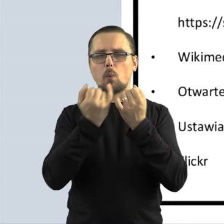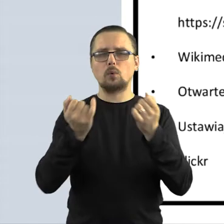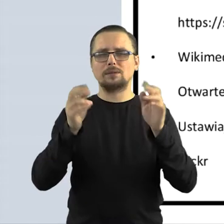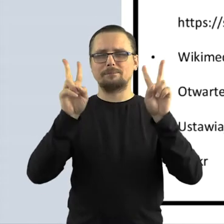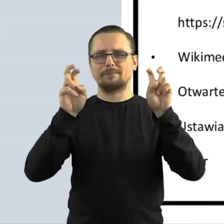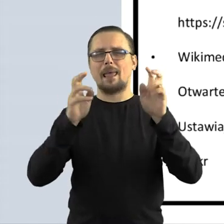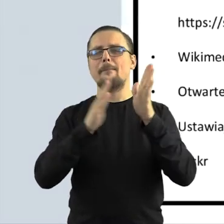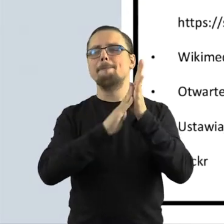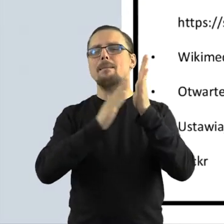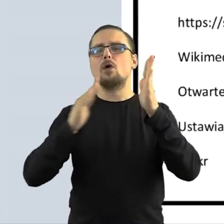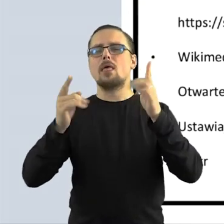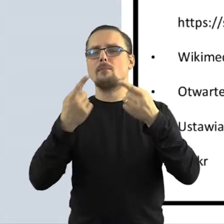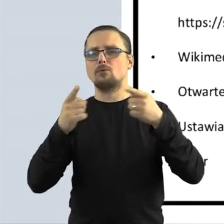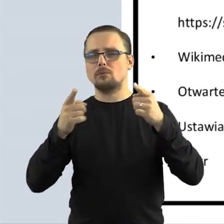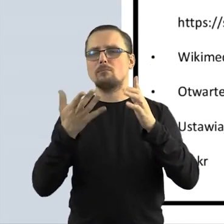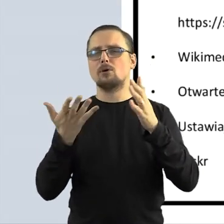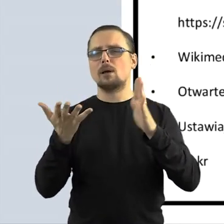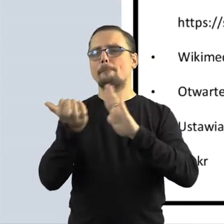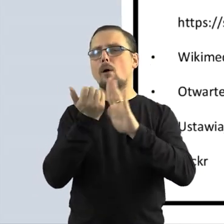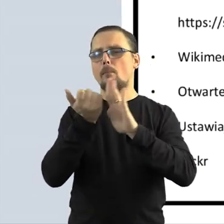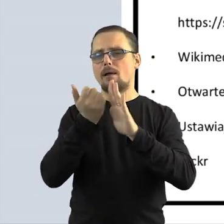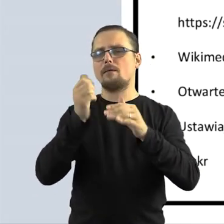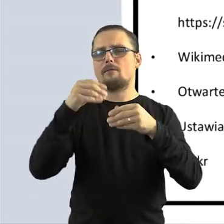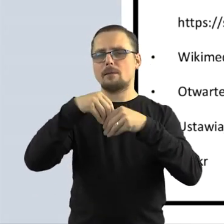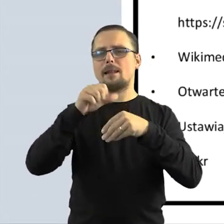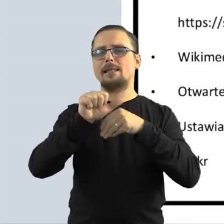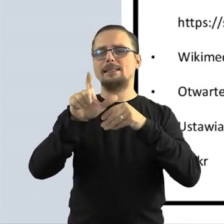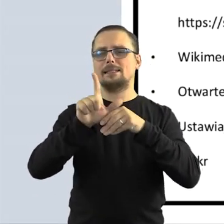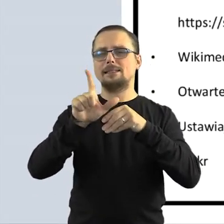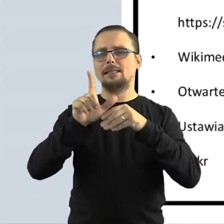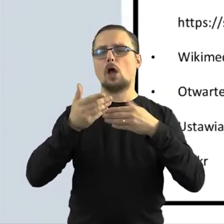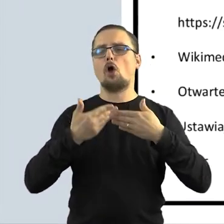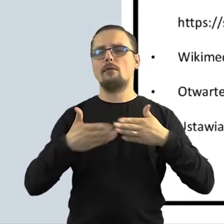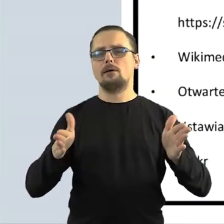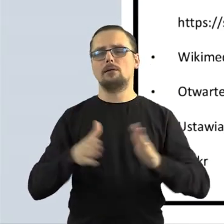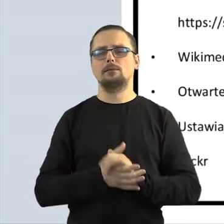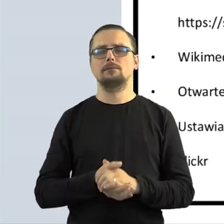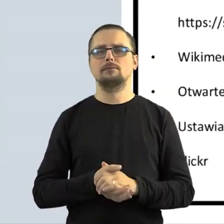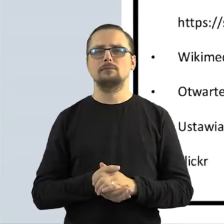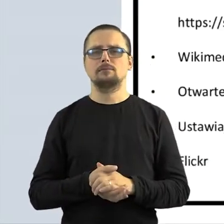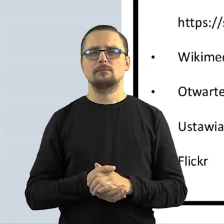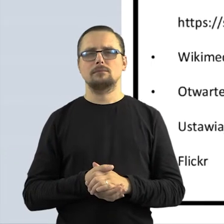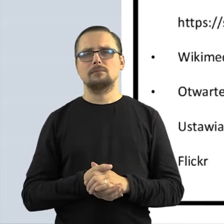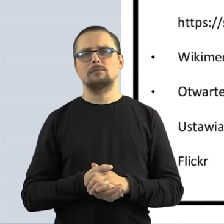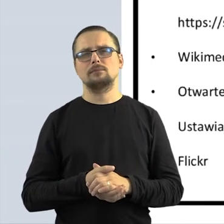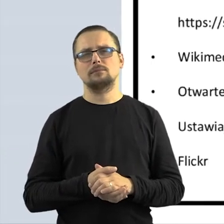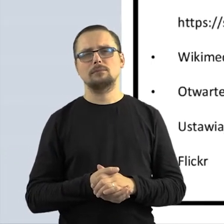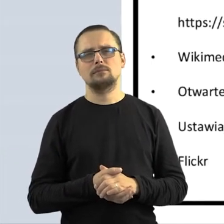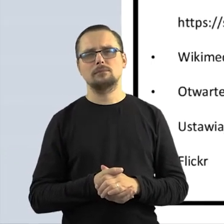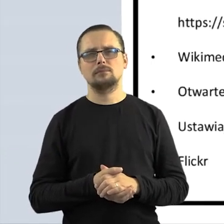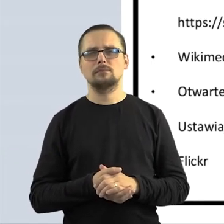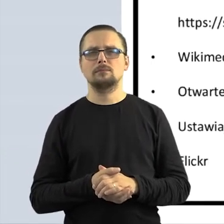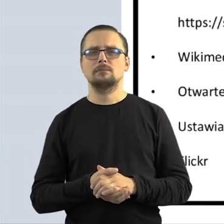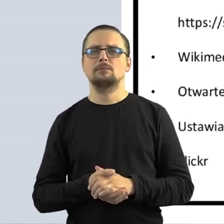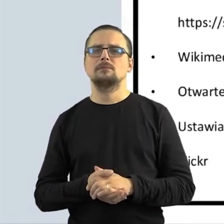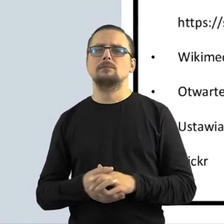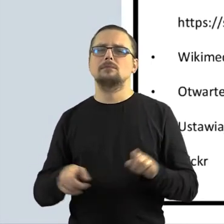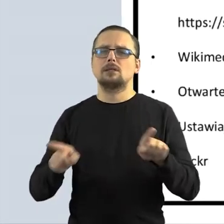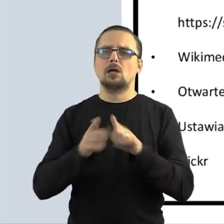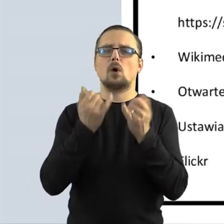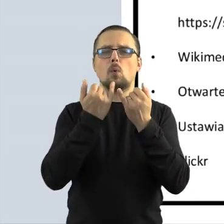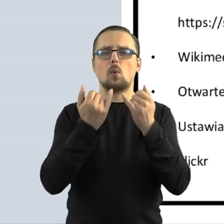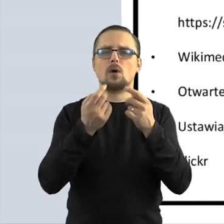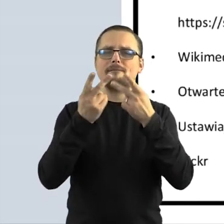pobrać zasoby na otwartych licencjach. Ale też proszę pamiętać, że we wszelkiego typu wyszukiwarkach, tych